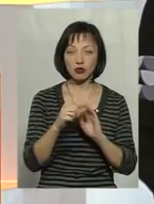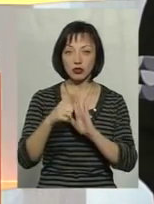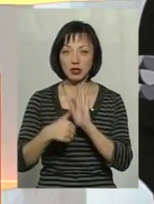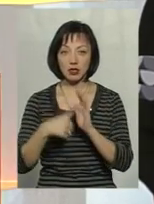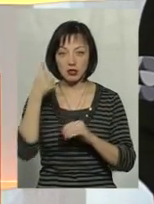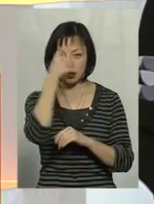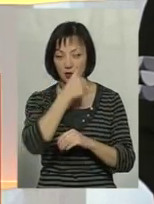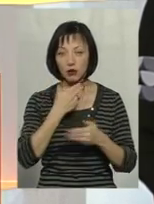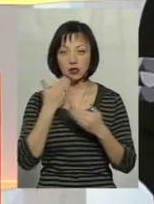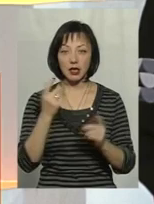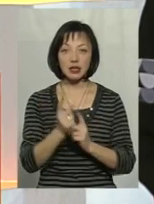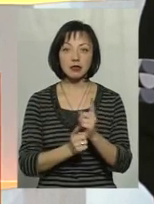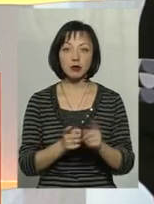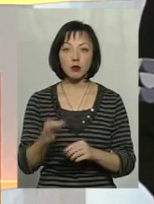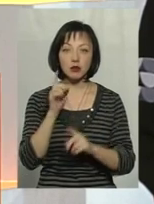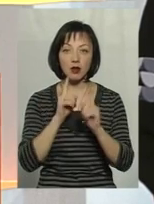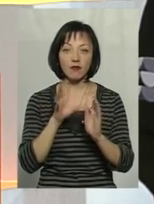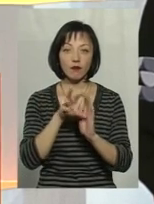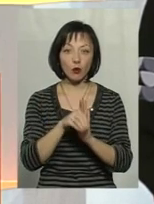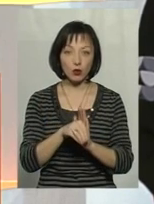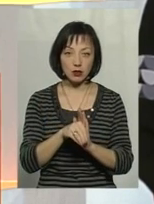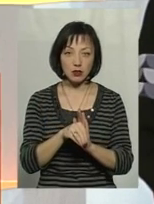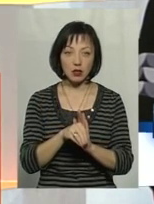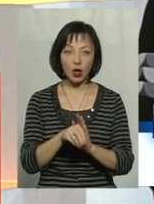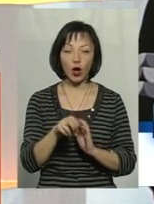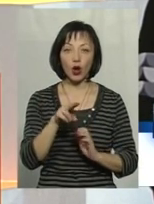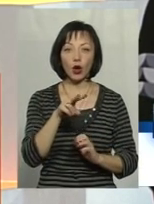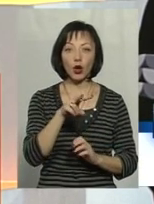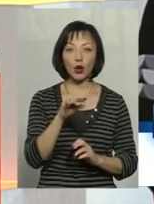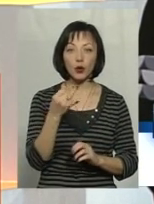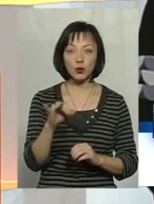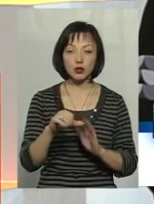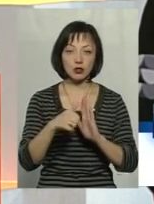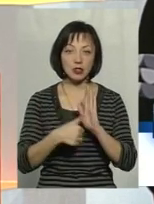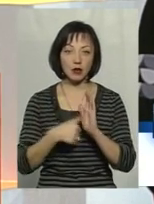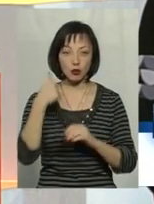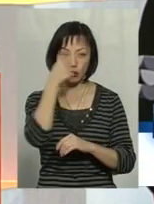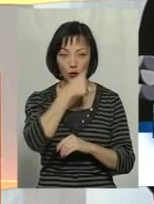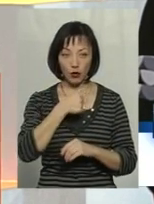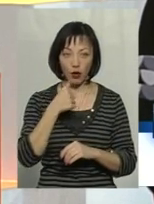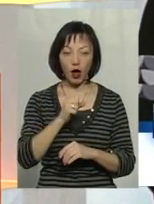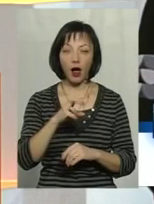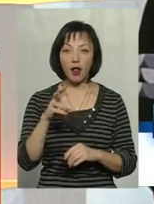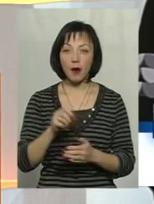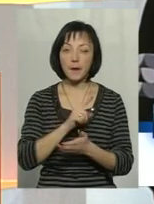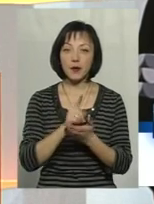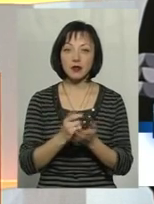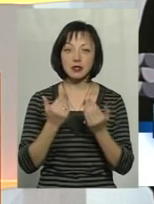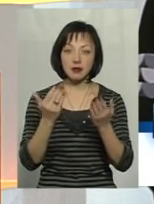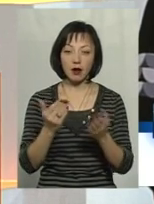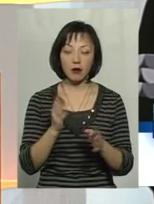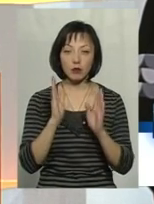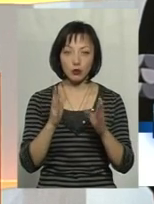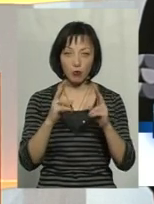зміни Хмельницької обласної ради вносилися в лютому 2016 року. Але ми повинні з вами будемо